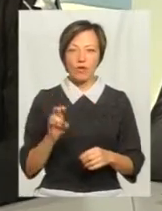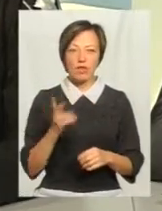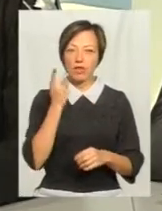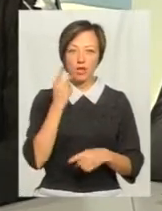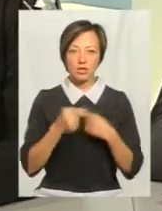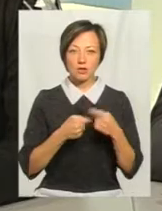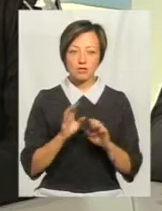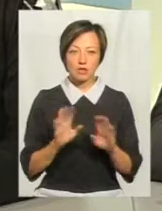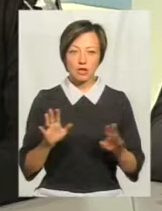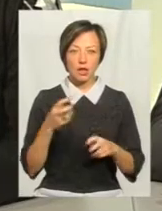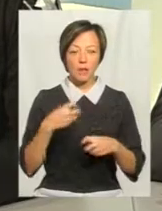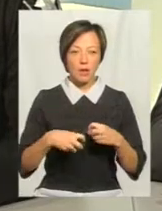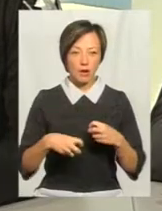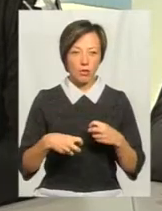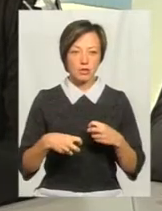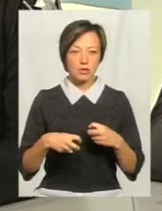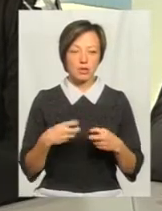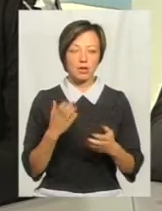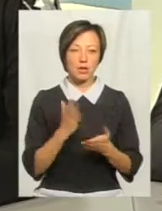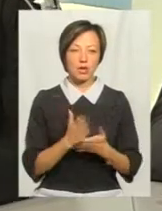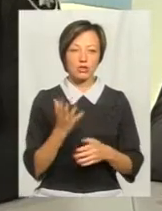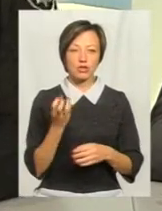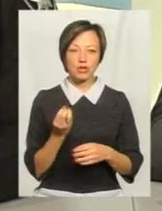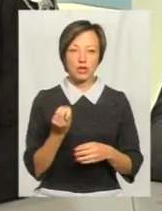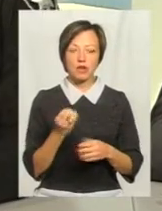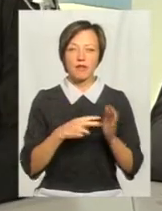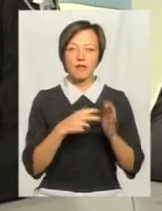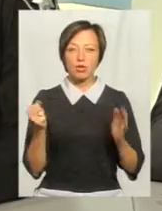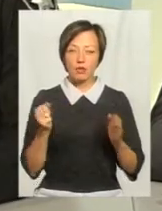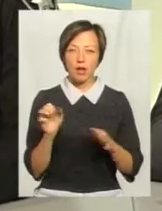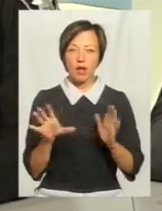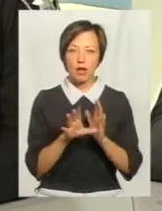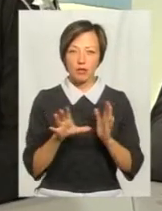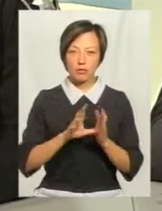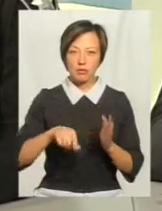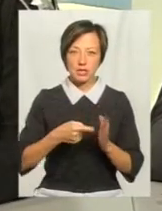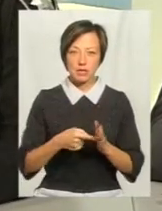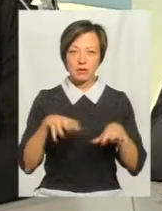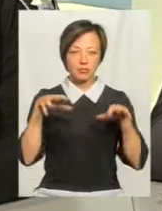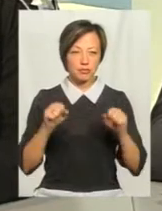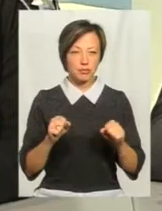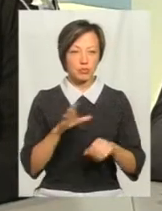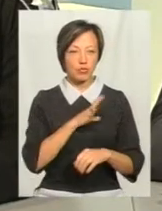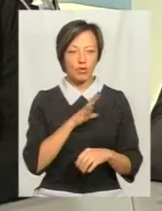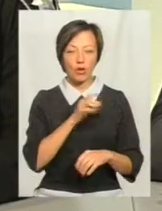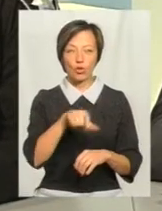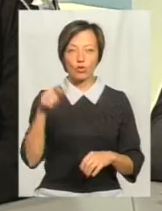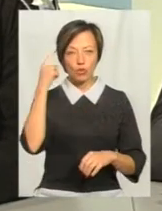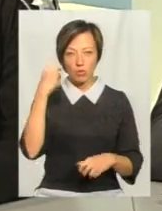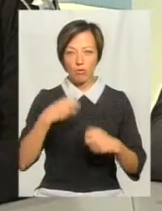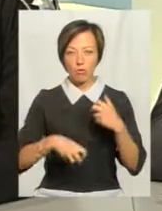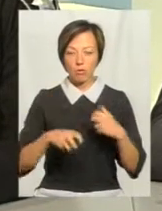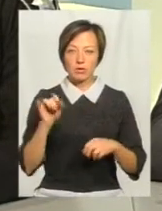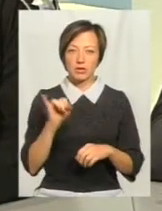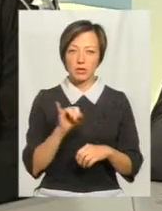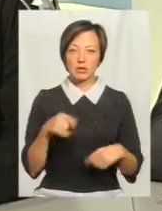ломаються, так як є ще відключення електроенергії в місті. І світлофори не працюють, люди думають, що це він поломаний.